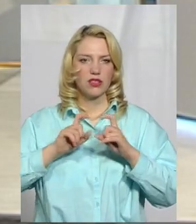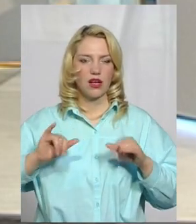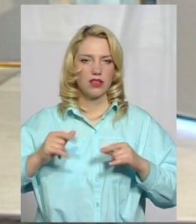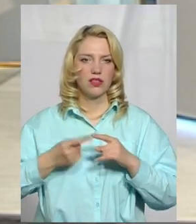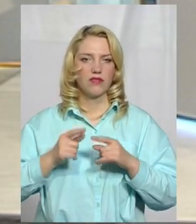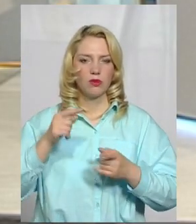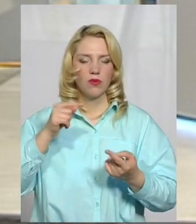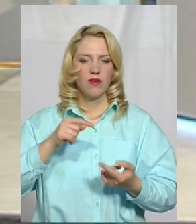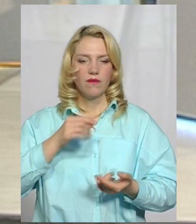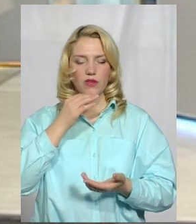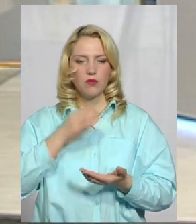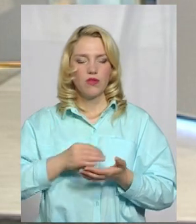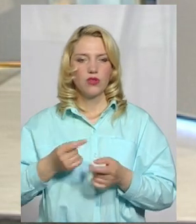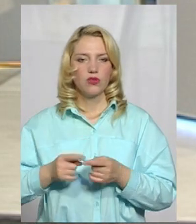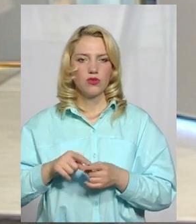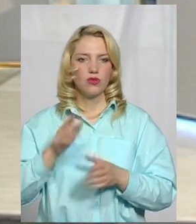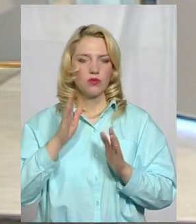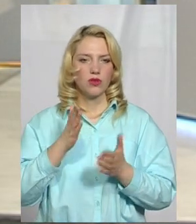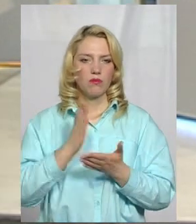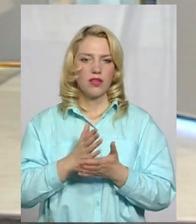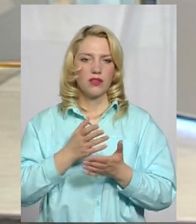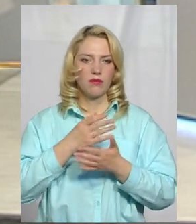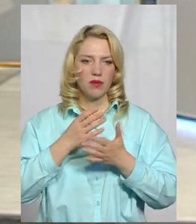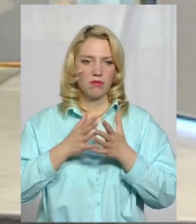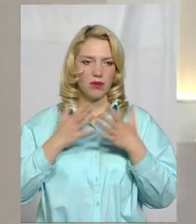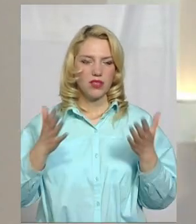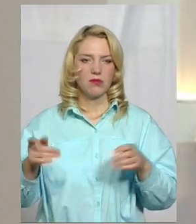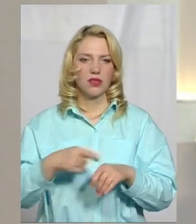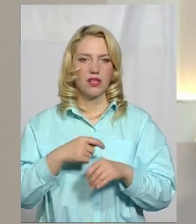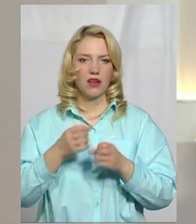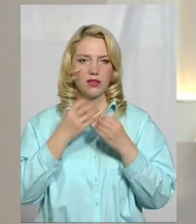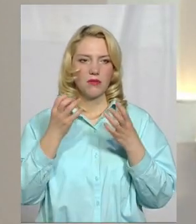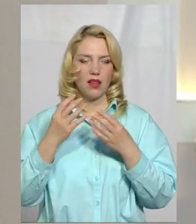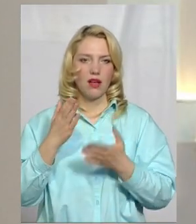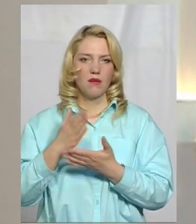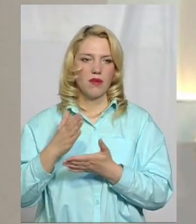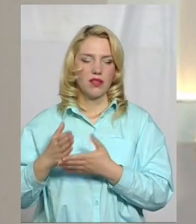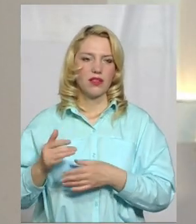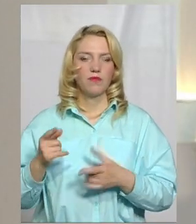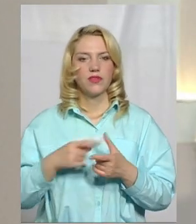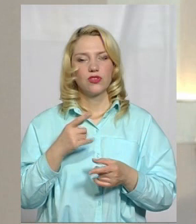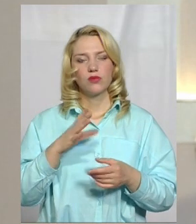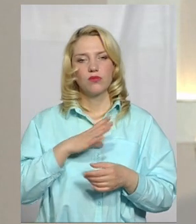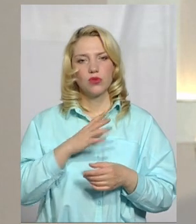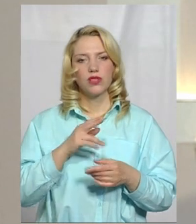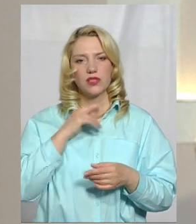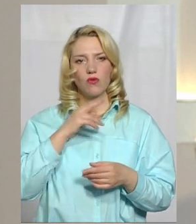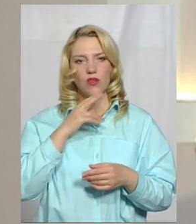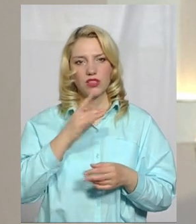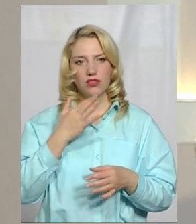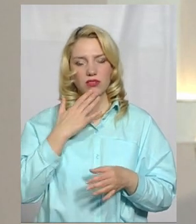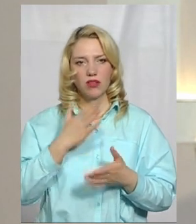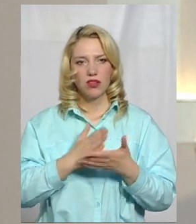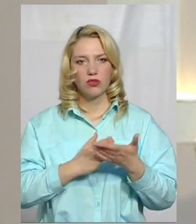відповідно до цього ми будемо мати більші матеріальні блага. Чи були зауваження у Національної служби